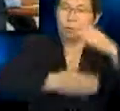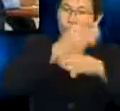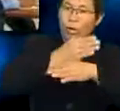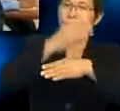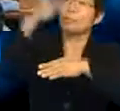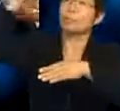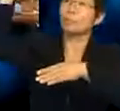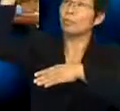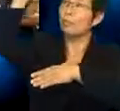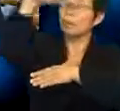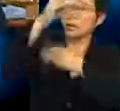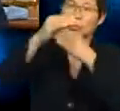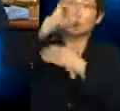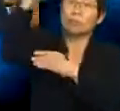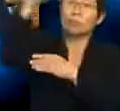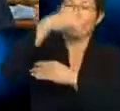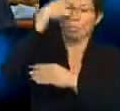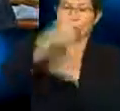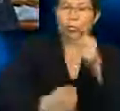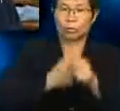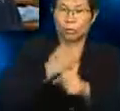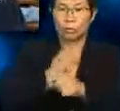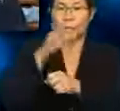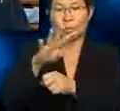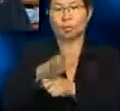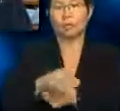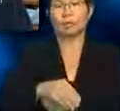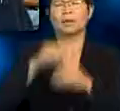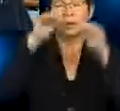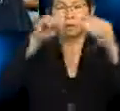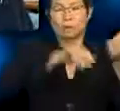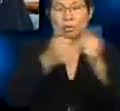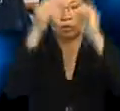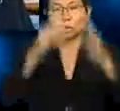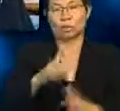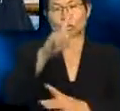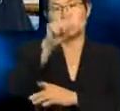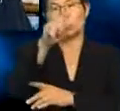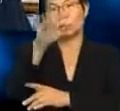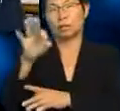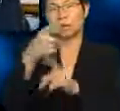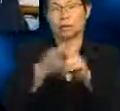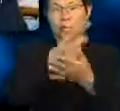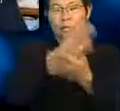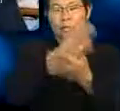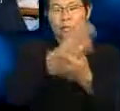bulan dan matahari Untuk tahun 4 Yang disampaikan oleh Cikgu Latif dari Sekolah Kebangsaan Taming Jaya